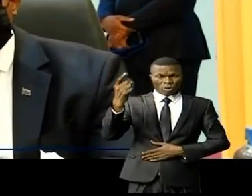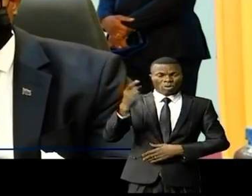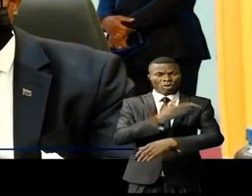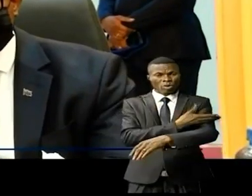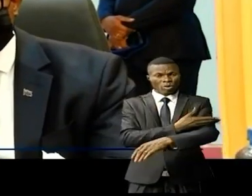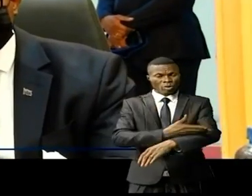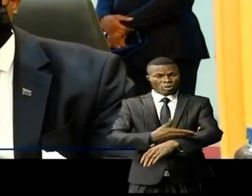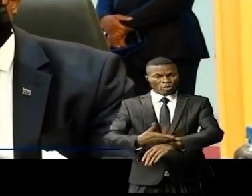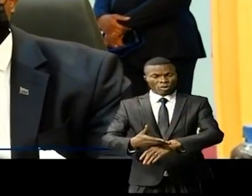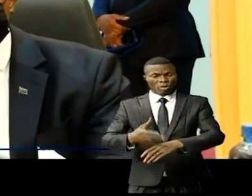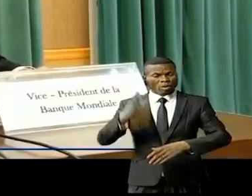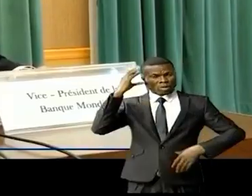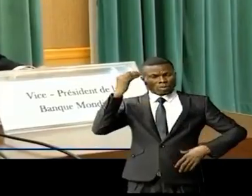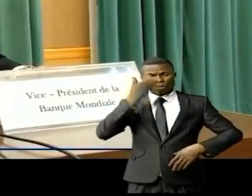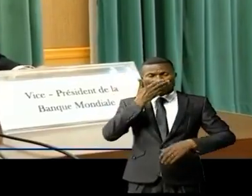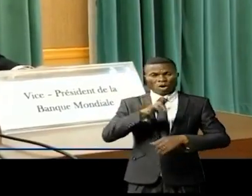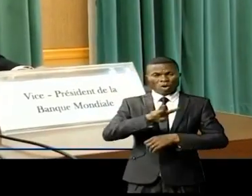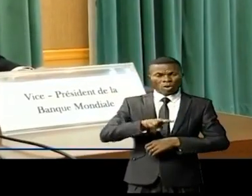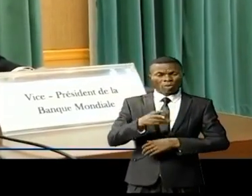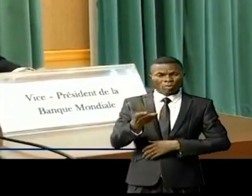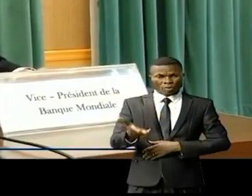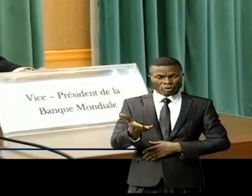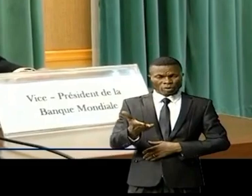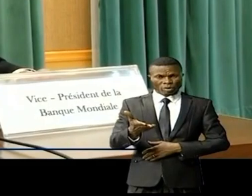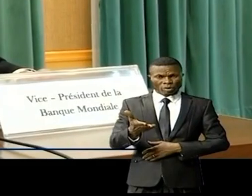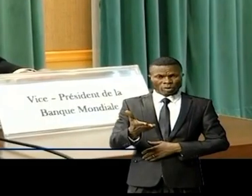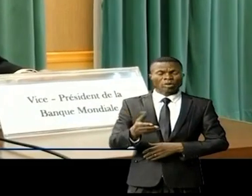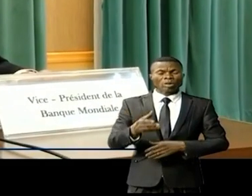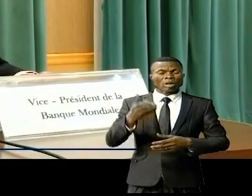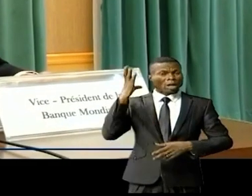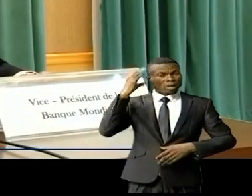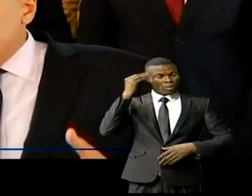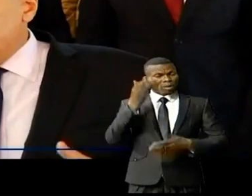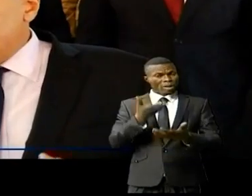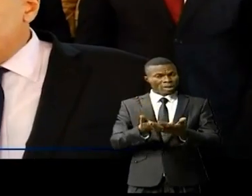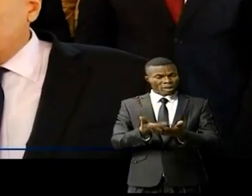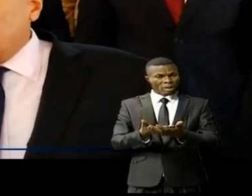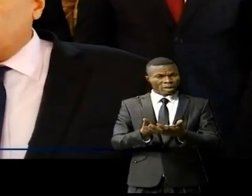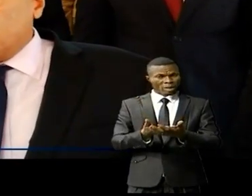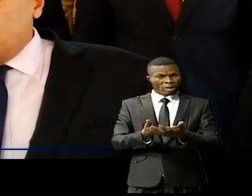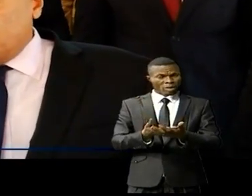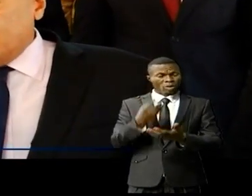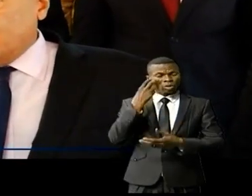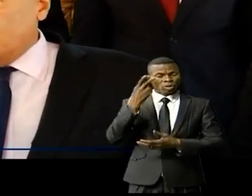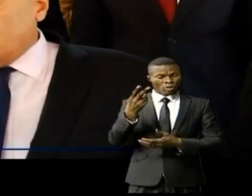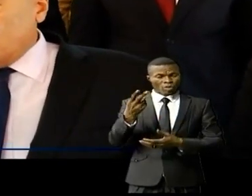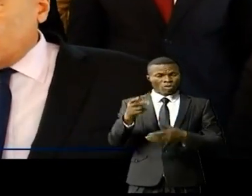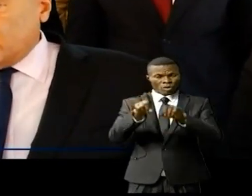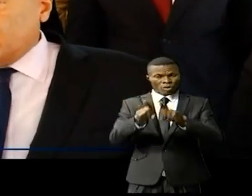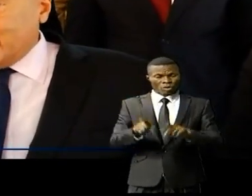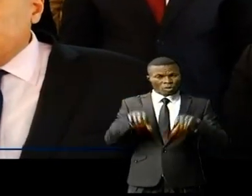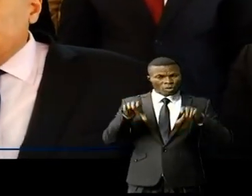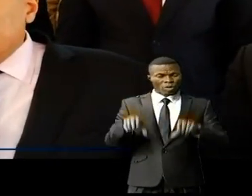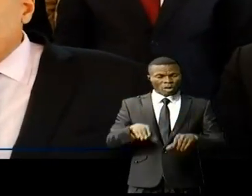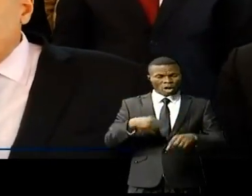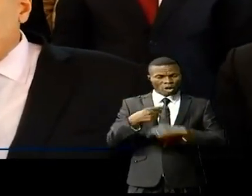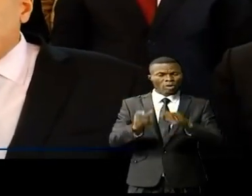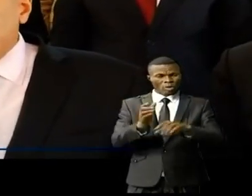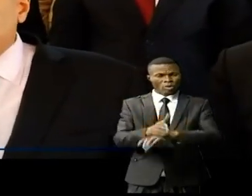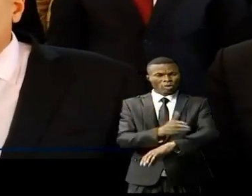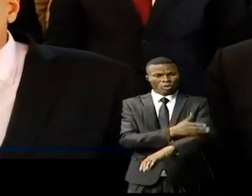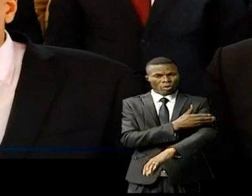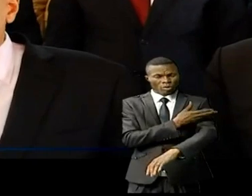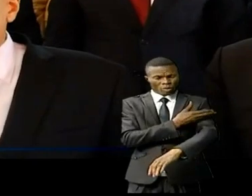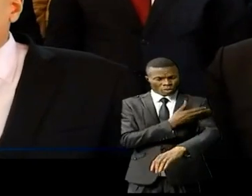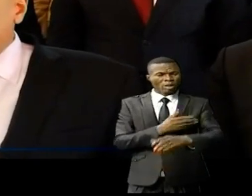impactée par le Covid-19 et l'impact de la Covid. Mais nous voyons aujourd'hui que le Congo est en train de